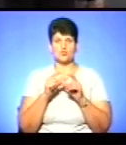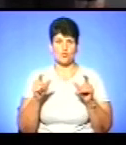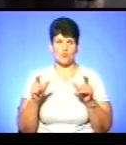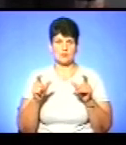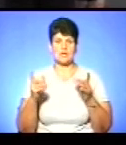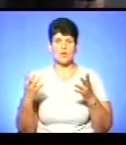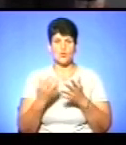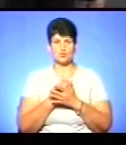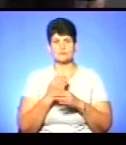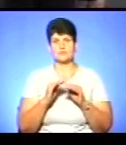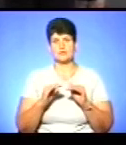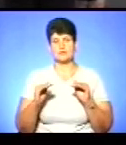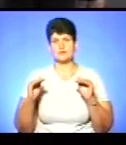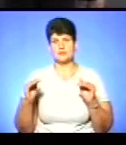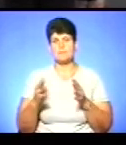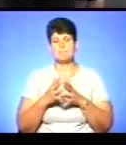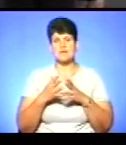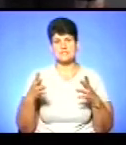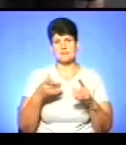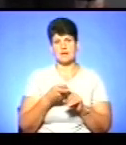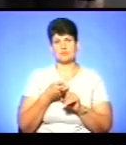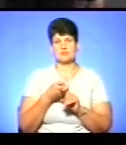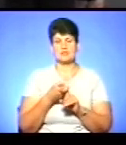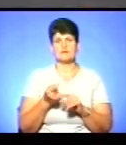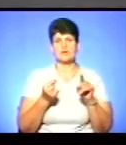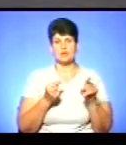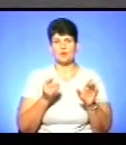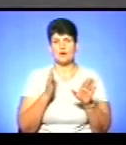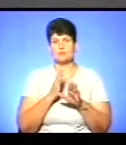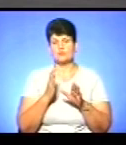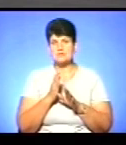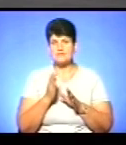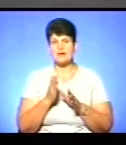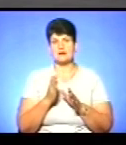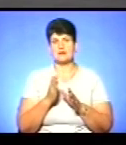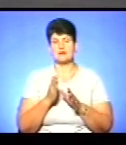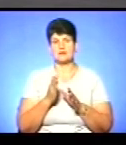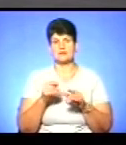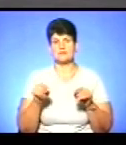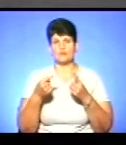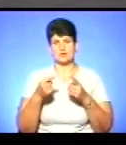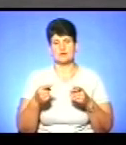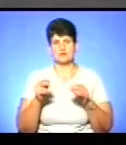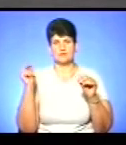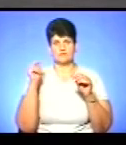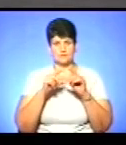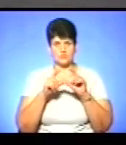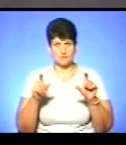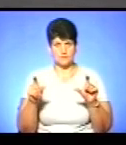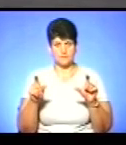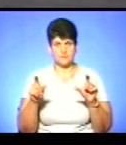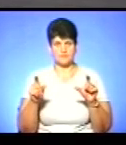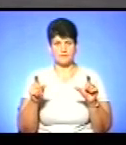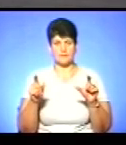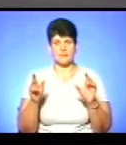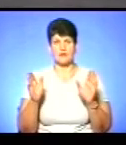учнів максимально залежить від тої атмосфери і клімату, який створений, власне, в закладі. А клімат і